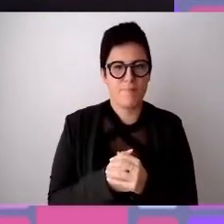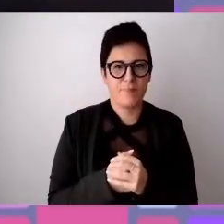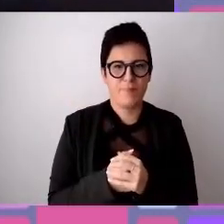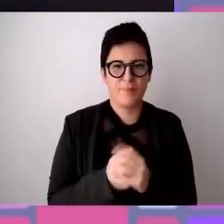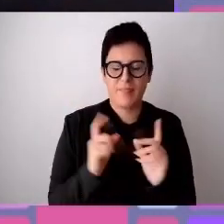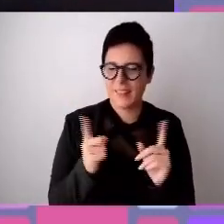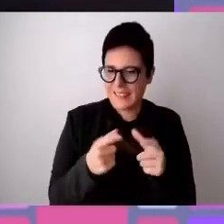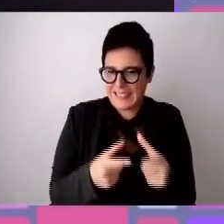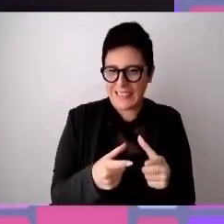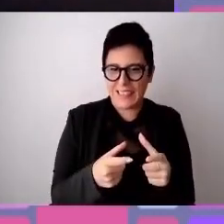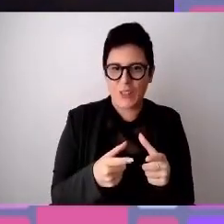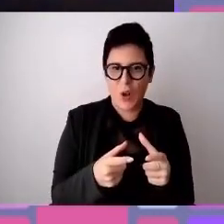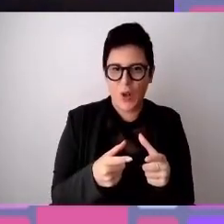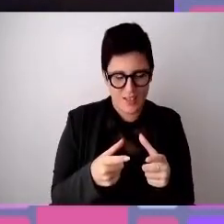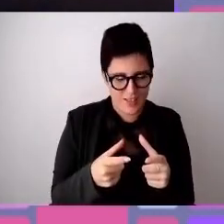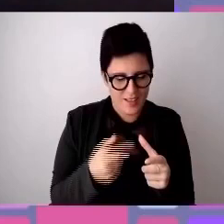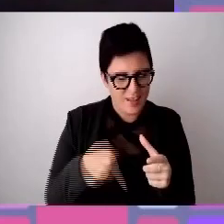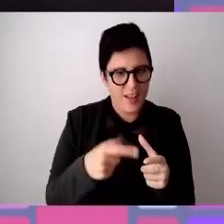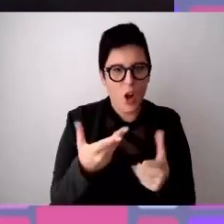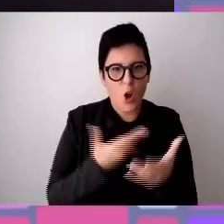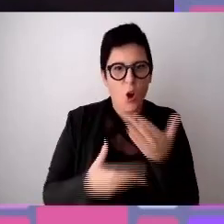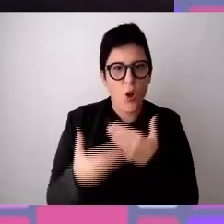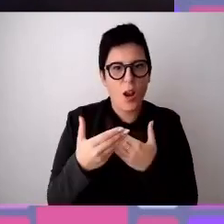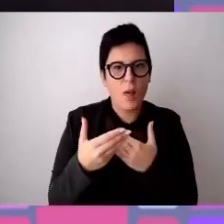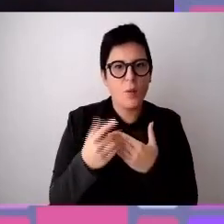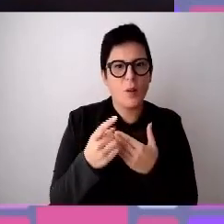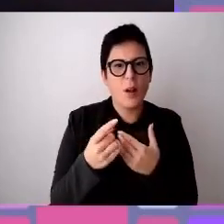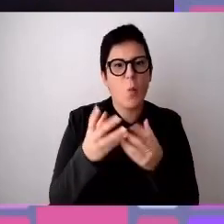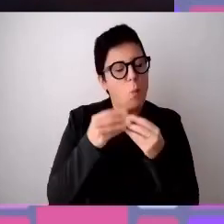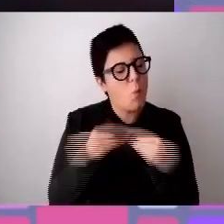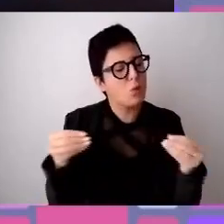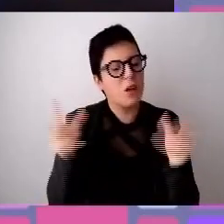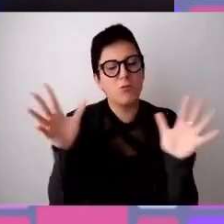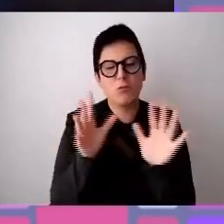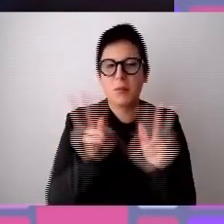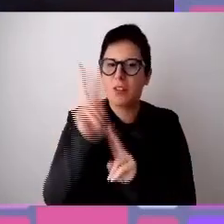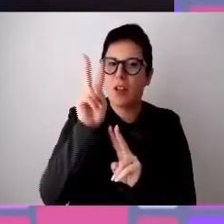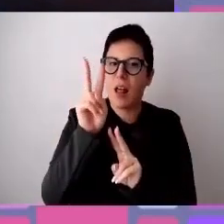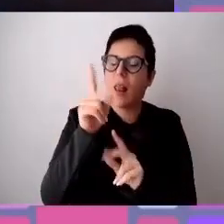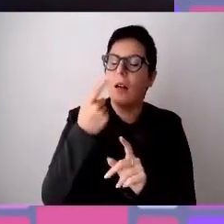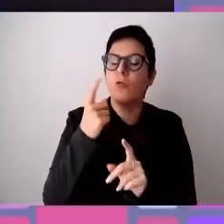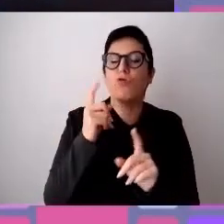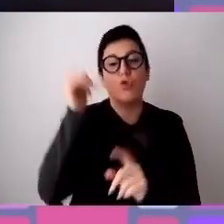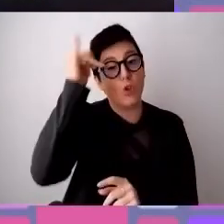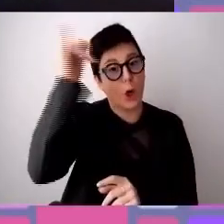tra l'altro il disco è stato fatto in collaborazione con il Museo Nazionale del Cinema di Torino. Questo lo dico proprio per